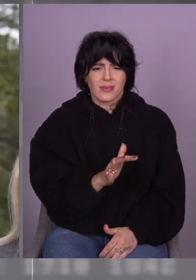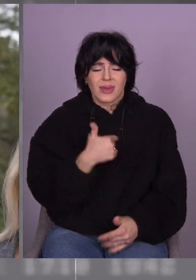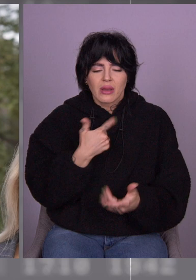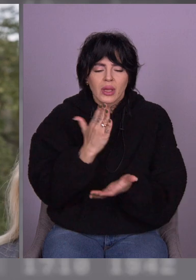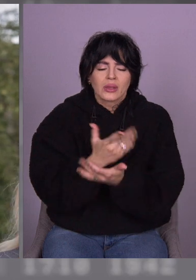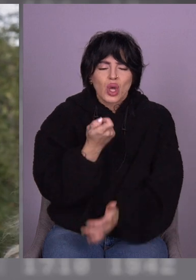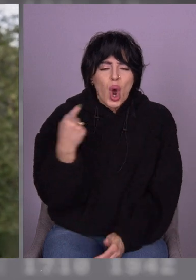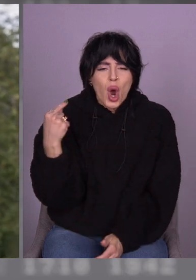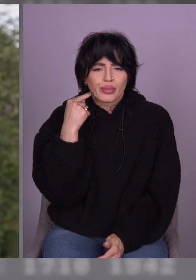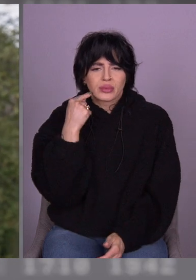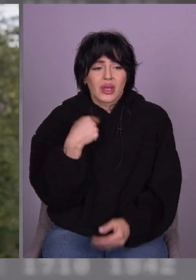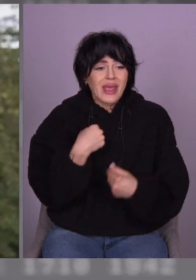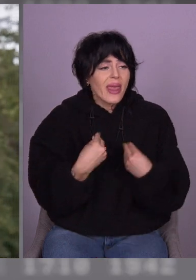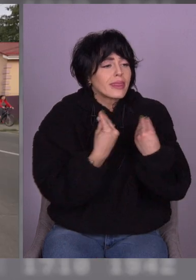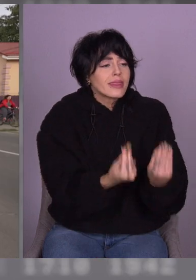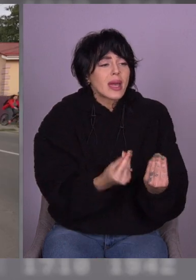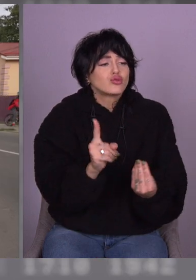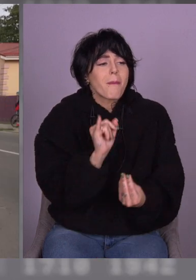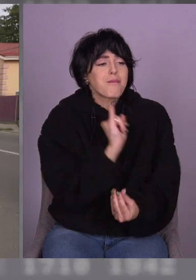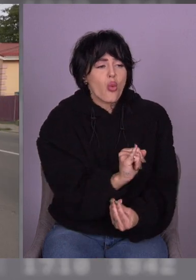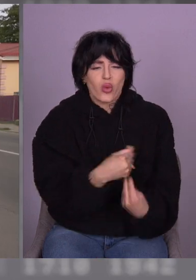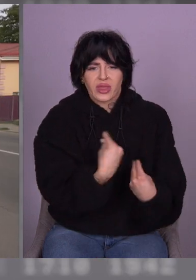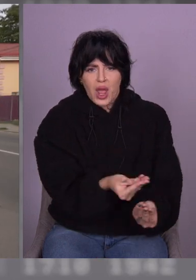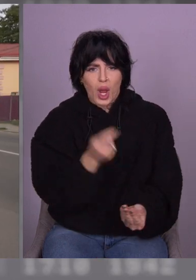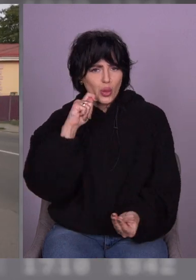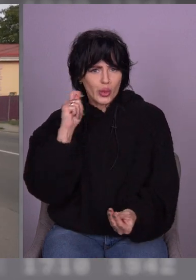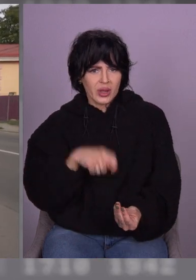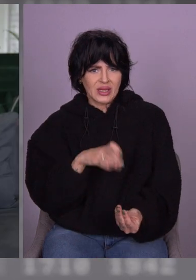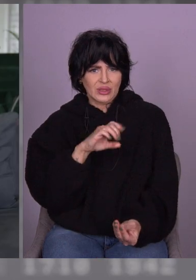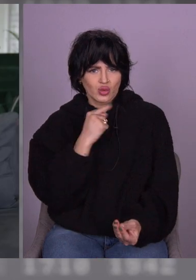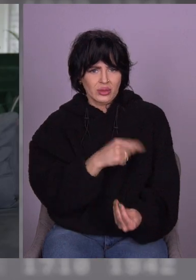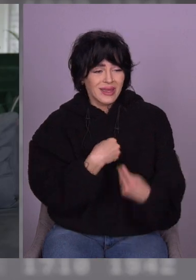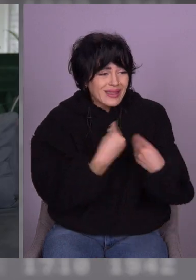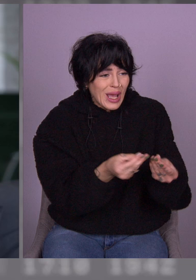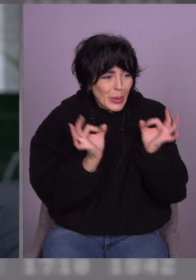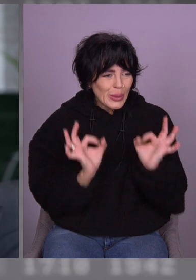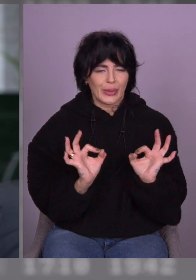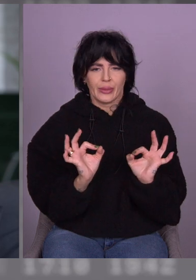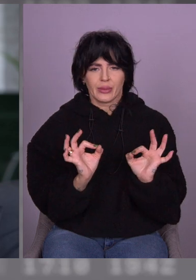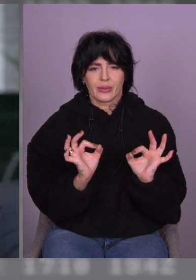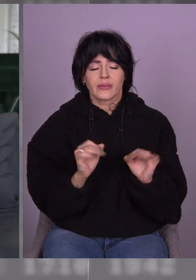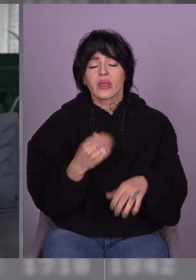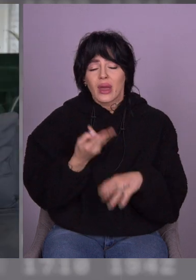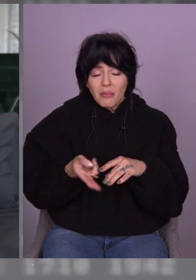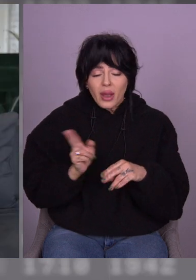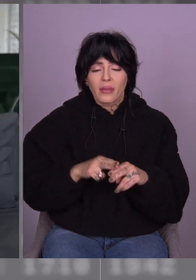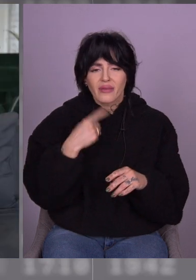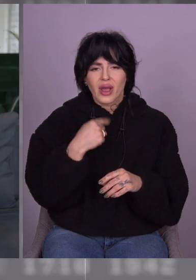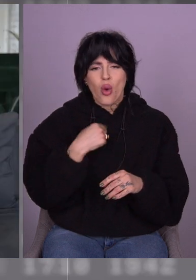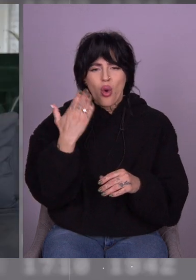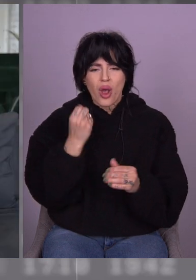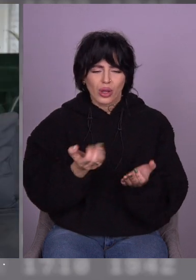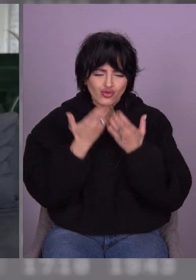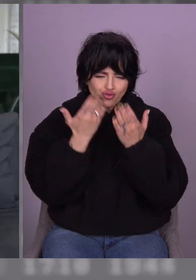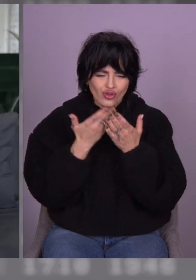Що Україна зробила для цих людей поганого? Нічого. Коли читаєш пропагандистські